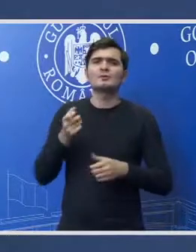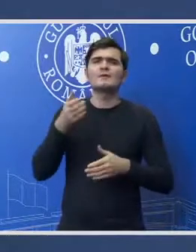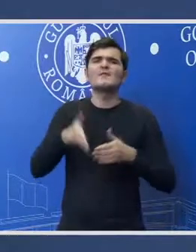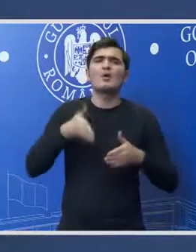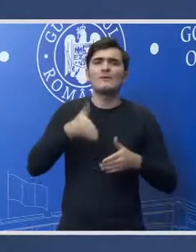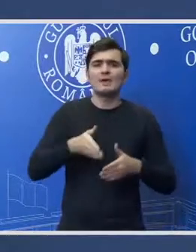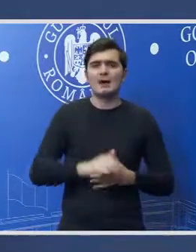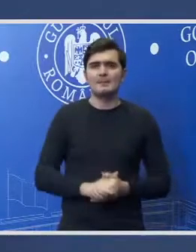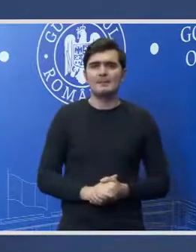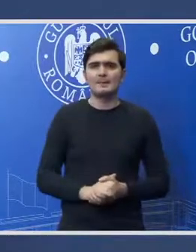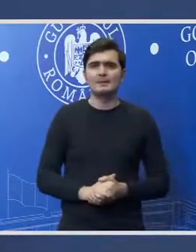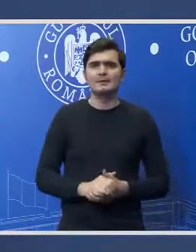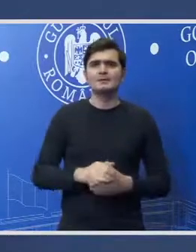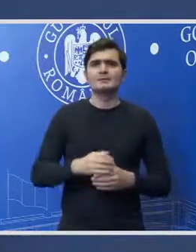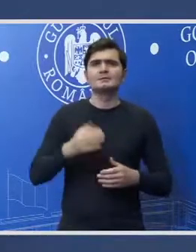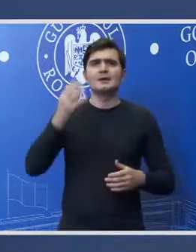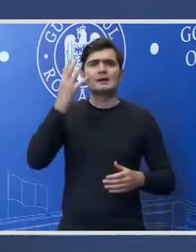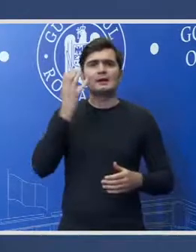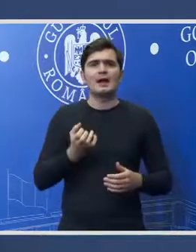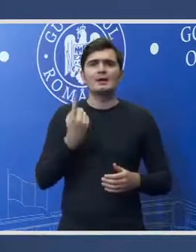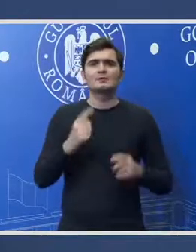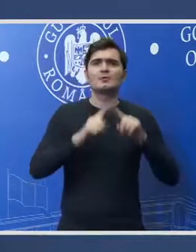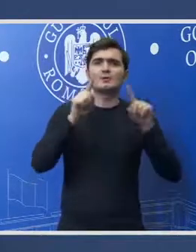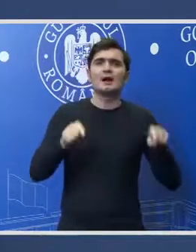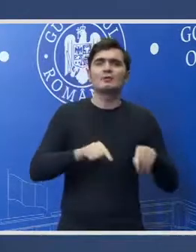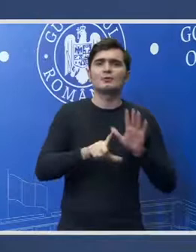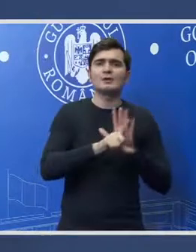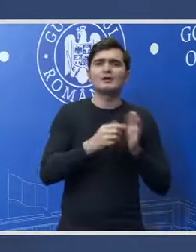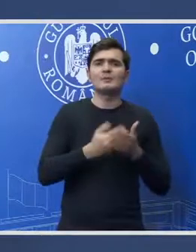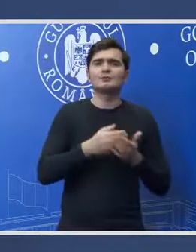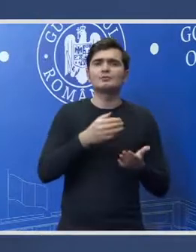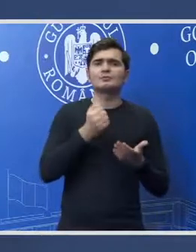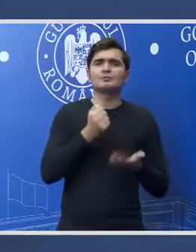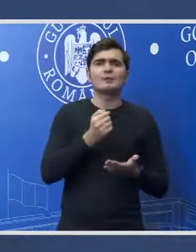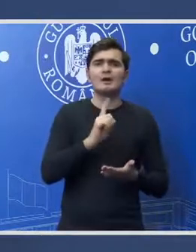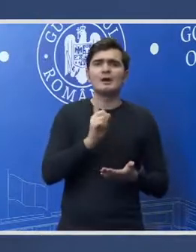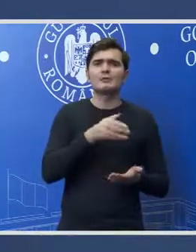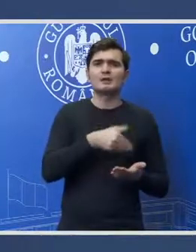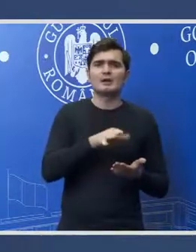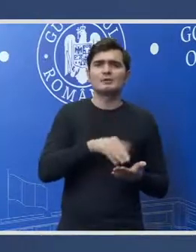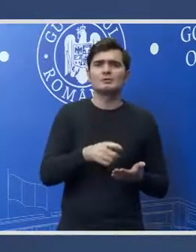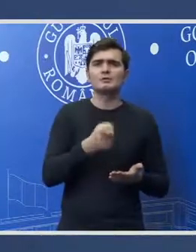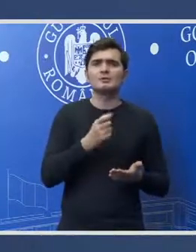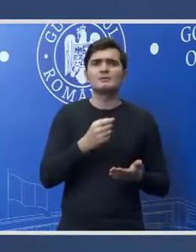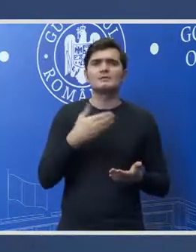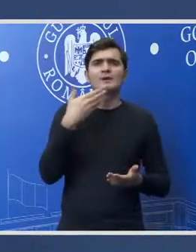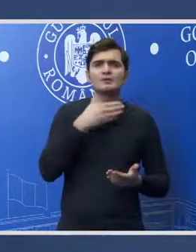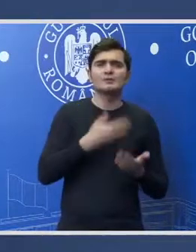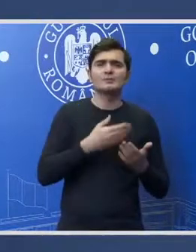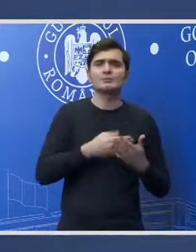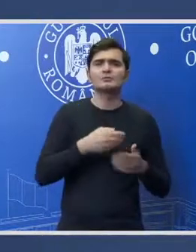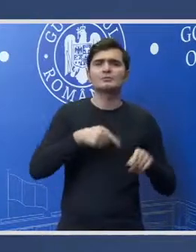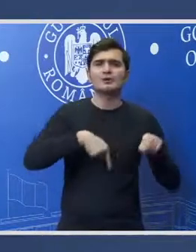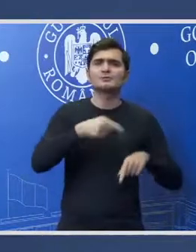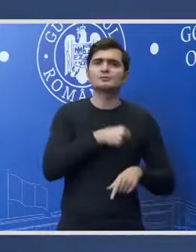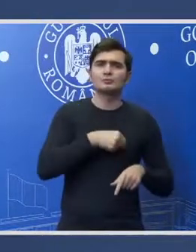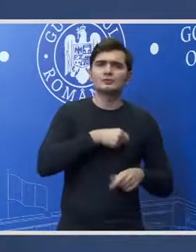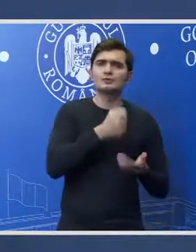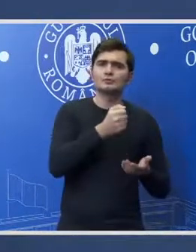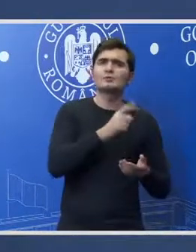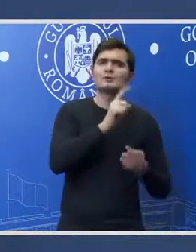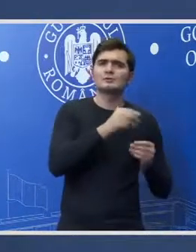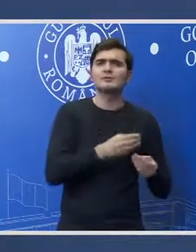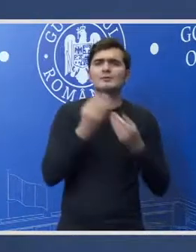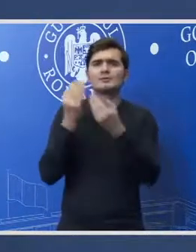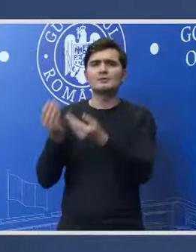Se instituie un cadru legal necesar pentru că asumele rămase necheltuite din alocările pentru facilității de transport studenți să poată fi utilizate către